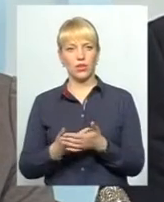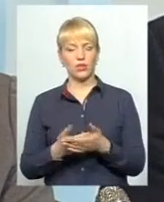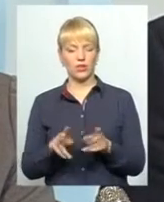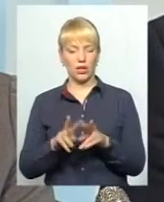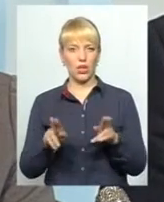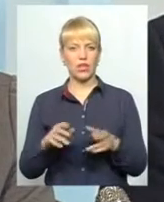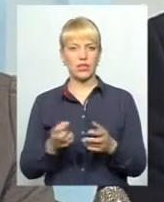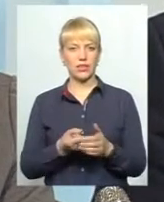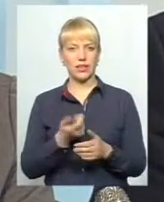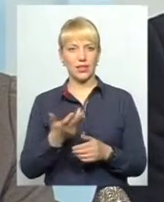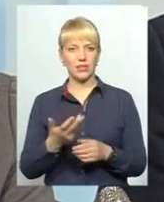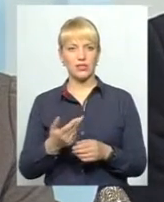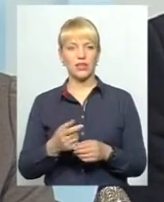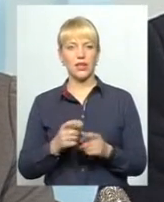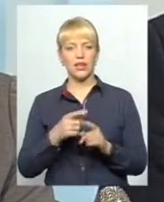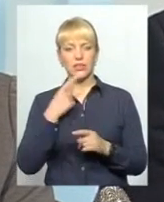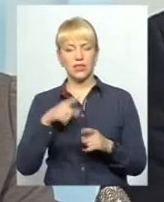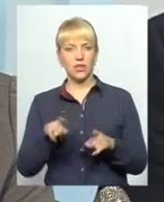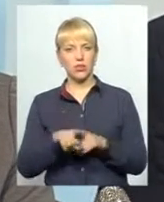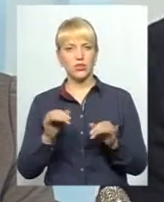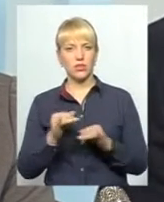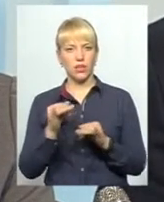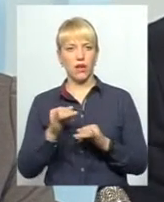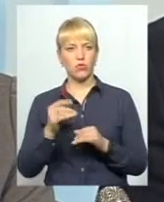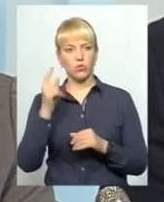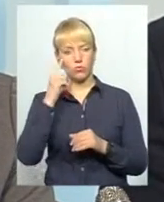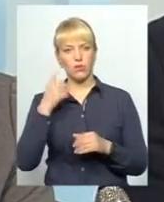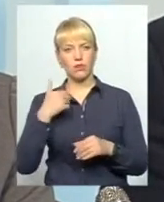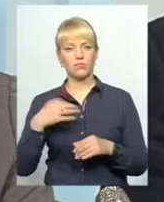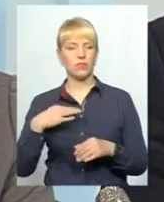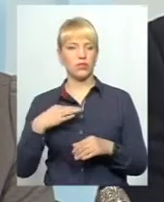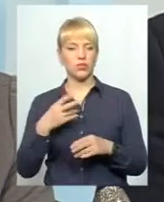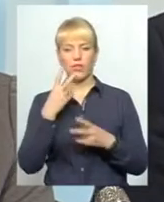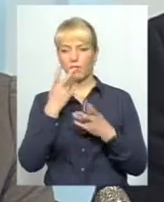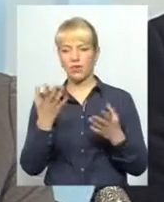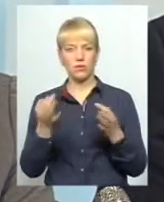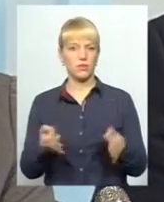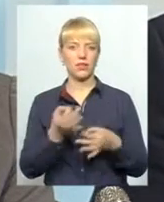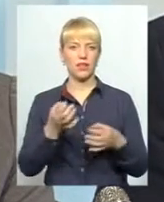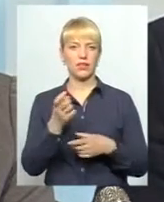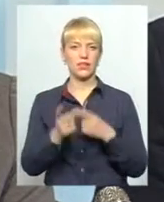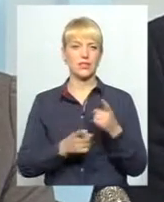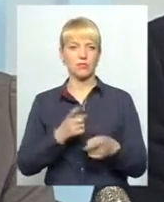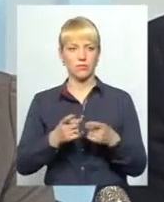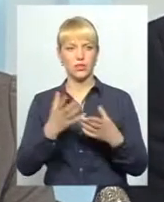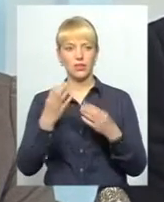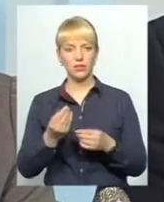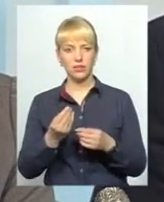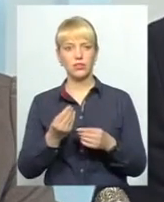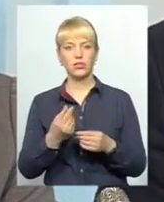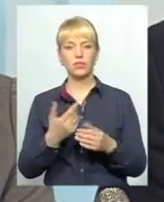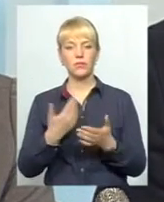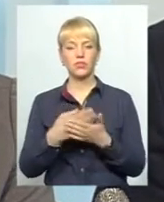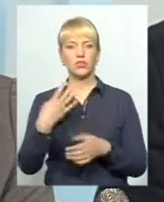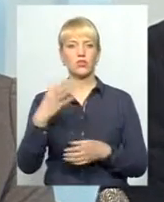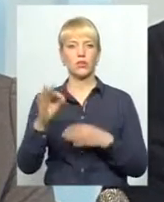кількості висловили дуже цікаву думку, нам все одно. Ми не бачимо ніяких змін, а ще майже